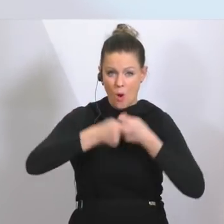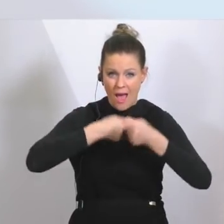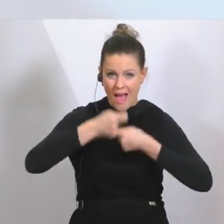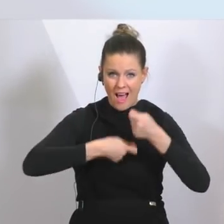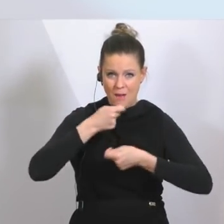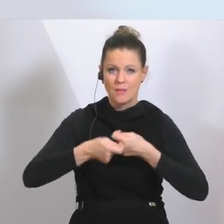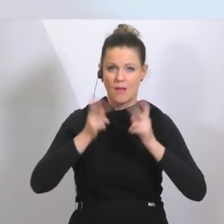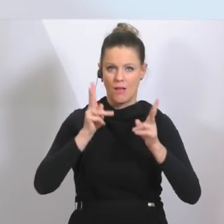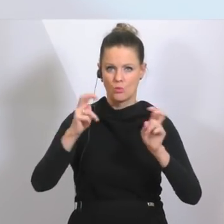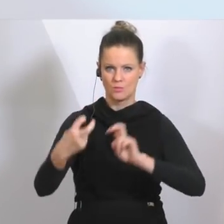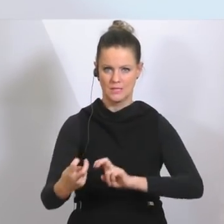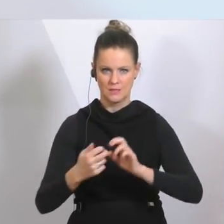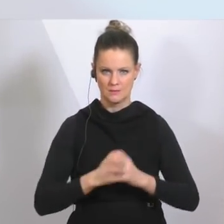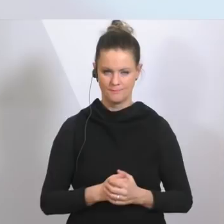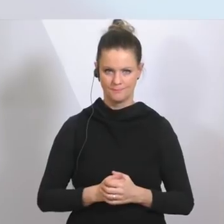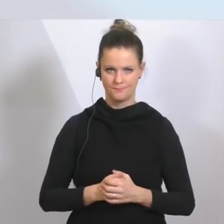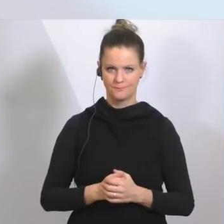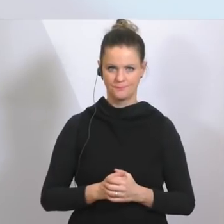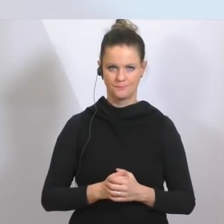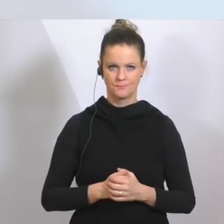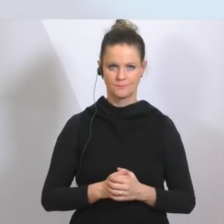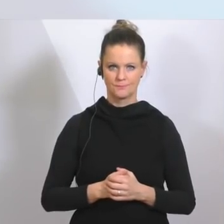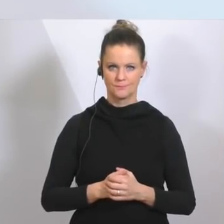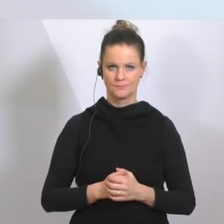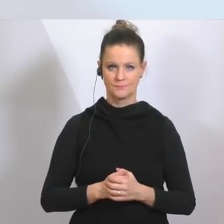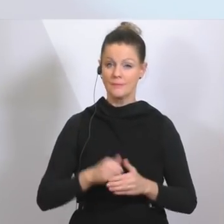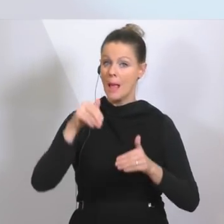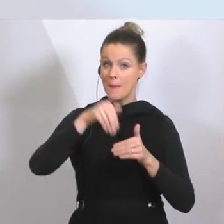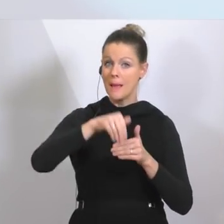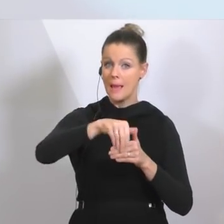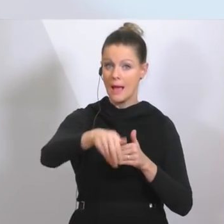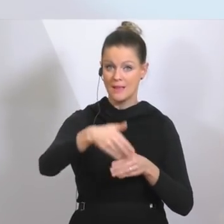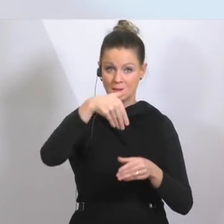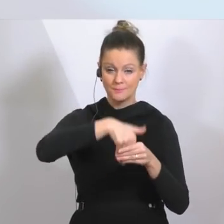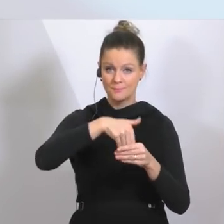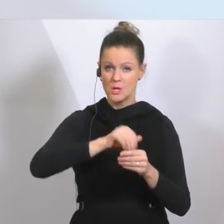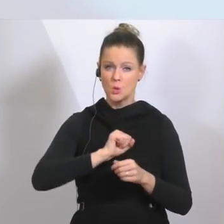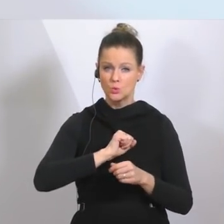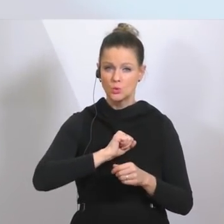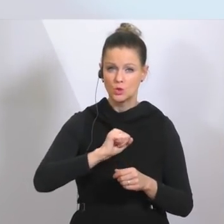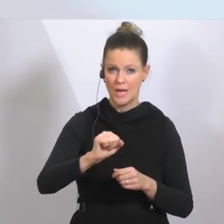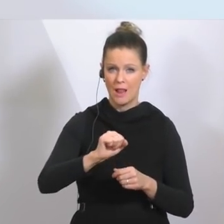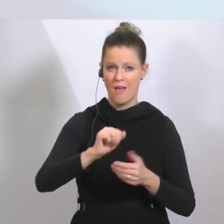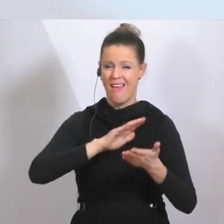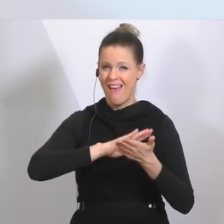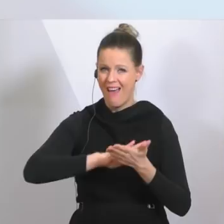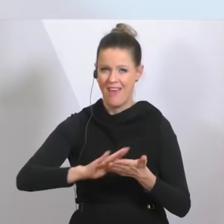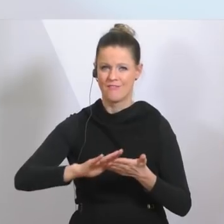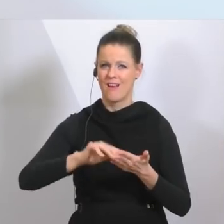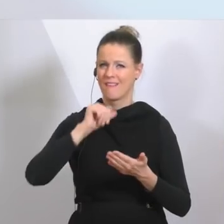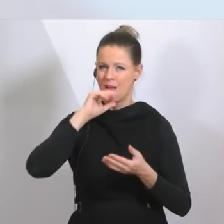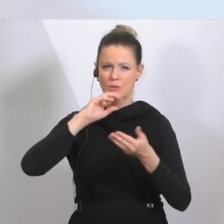diese auf den Weg zu bringen. Diese Milliarde beinhaltet schnelle und unbürokratische